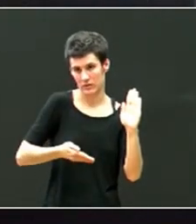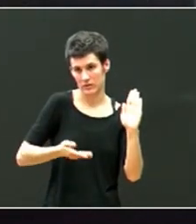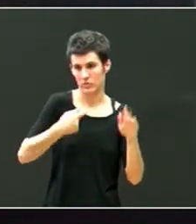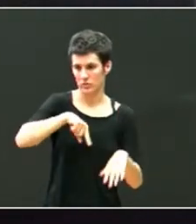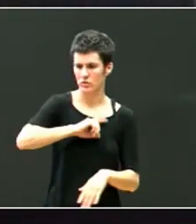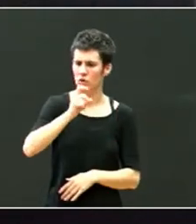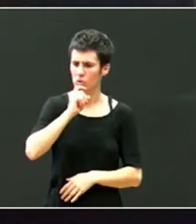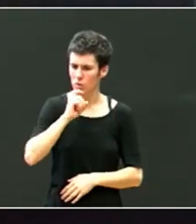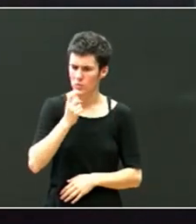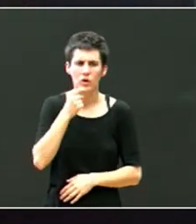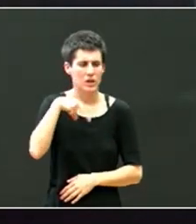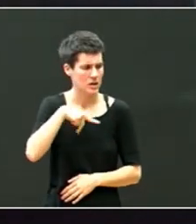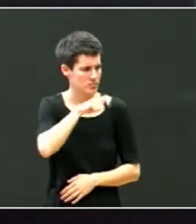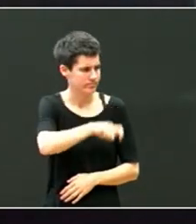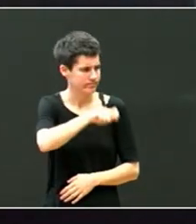nola garen,